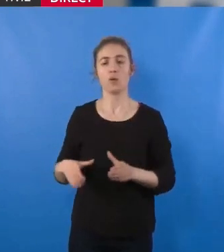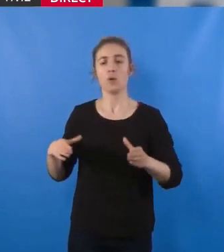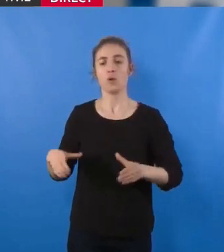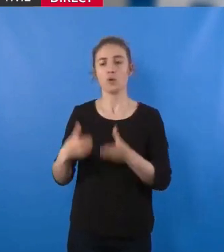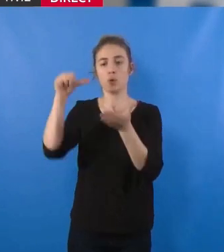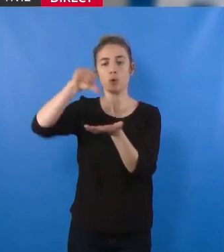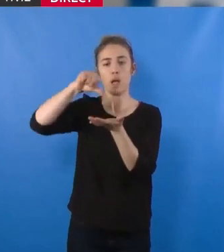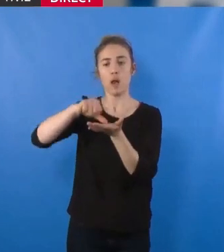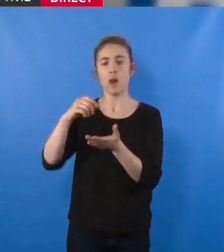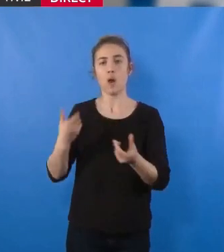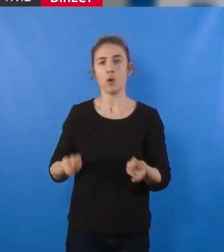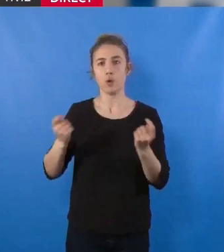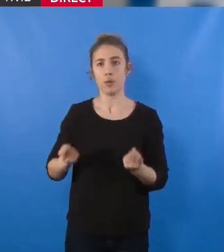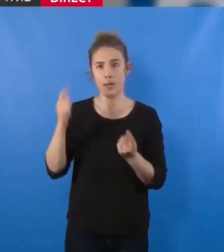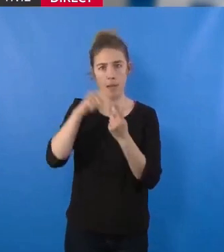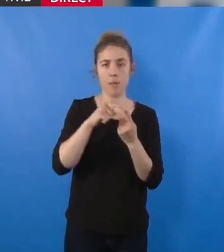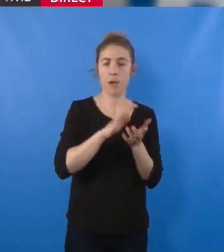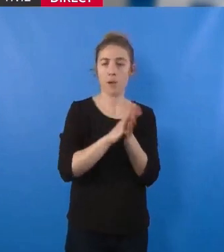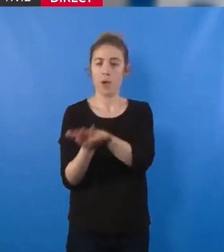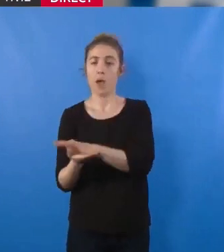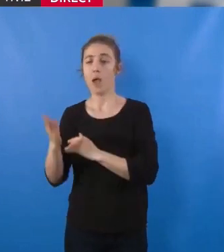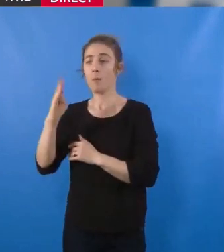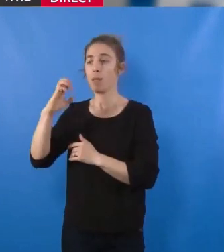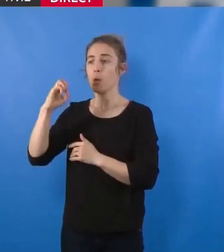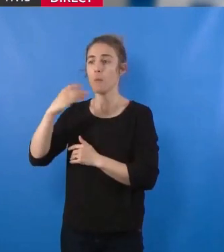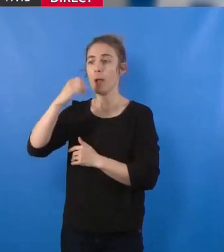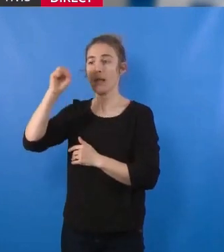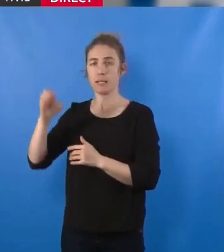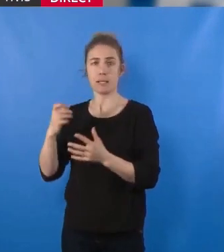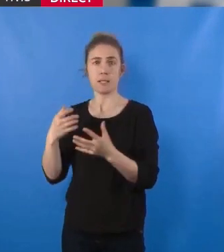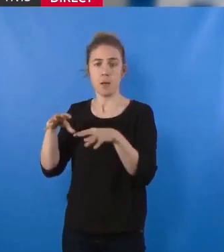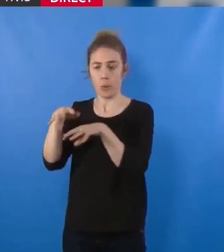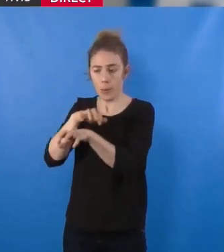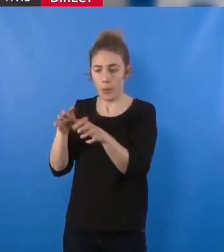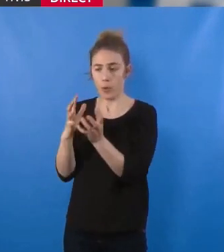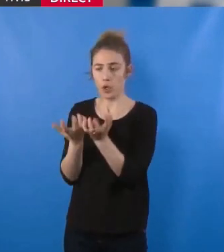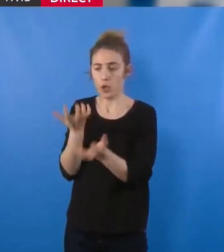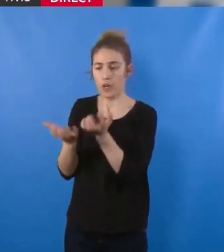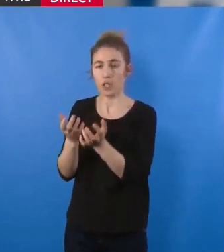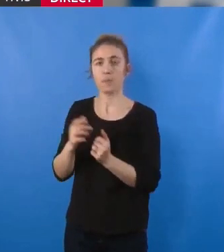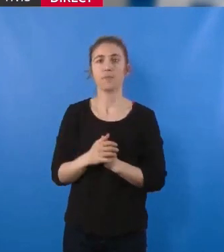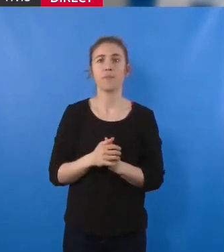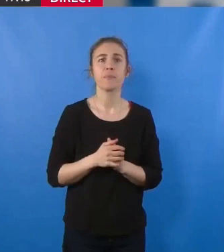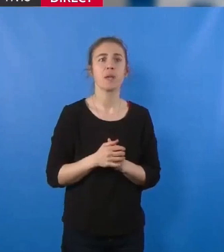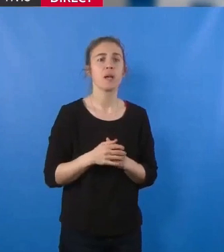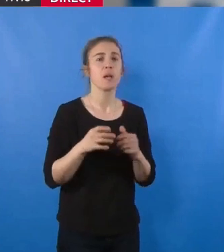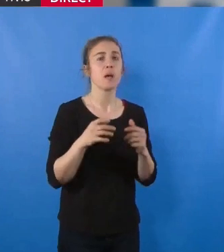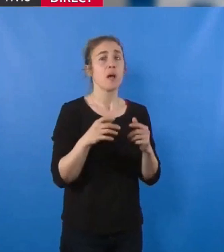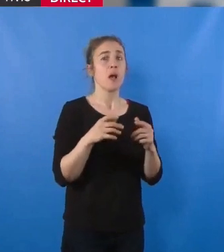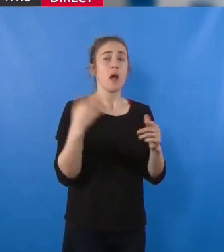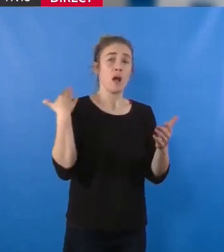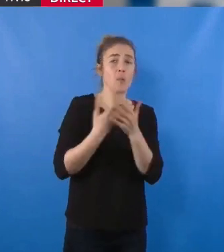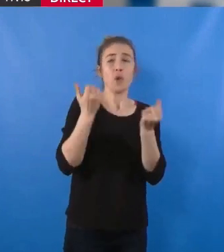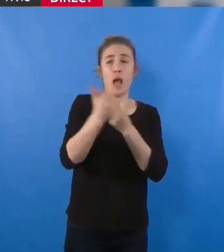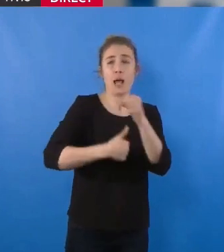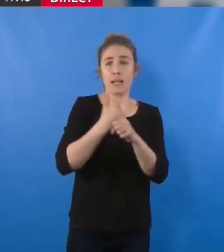biomasse, le projet éco-combust, dont nous parlons depuis tant d'années. En effet, les organisations syndicales appellent le mercredi